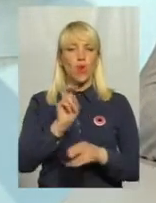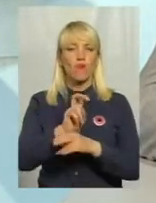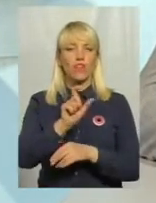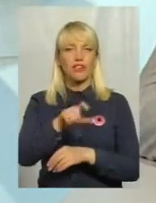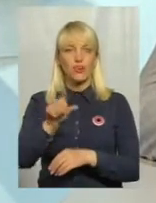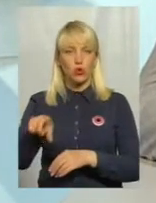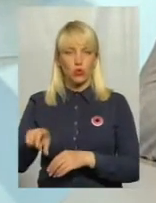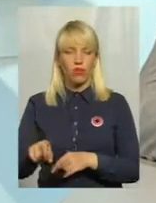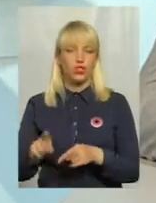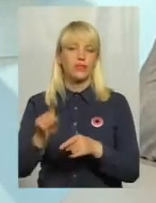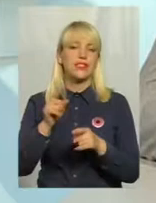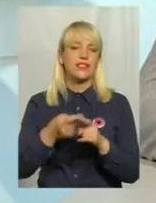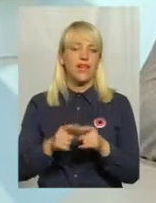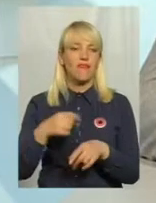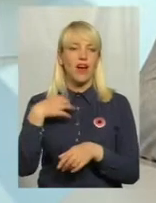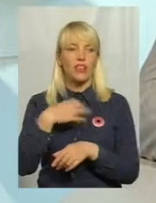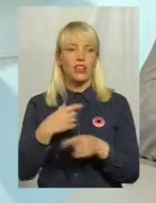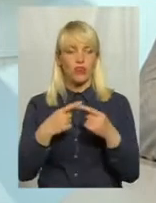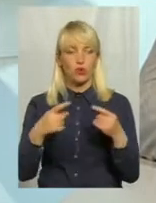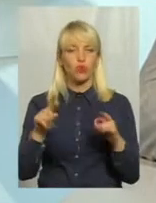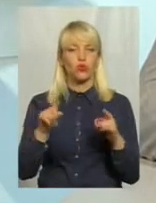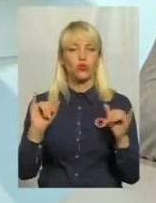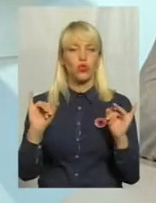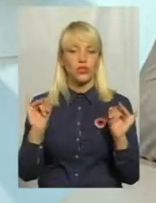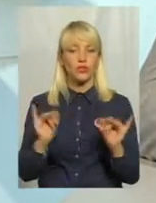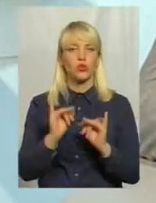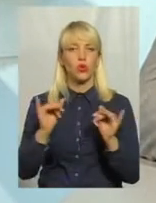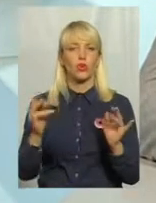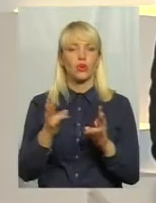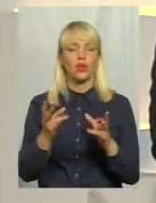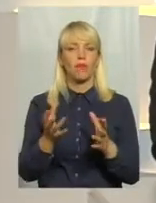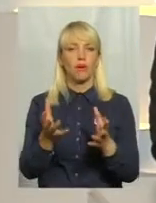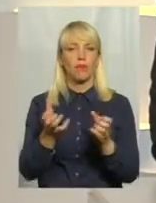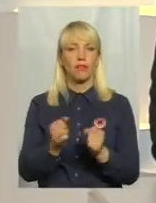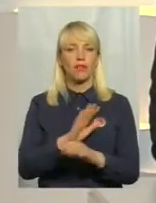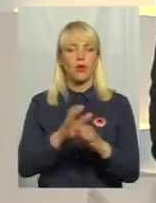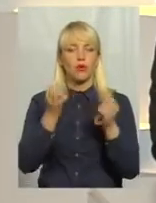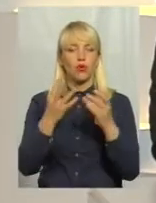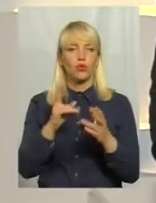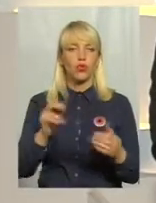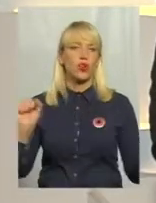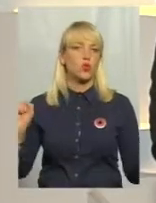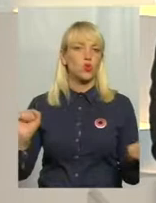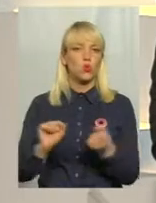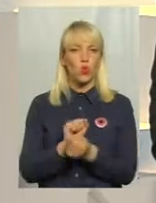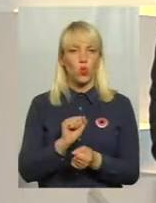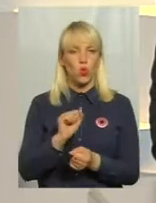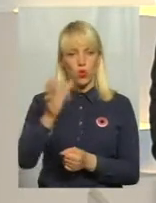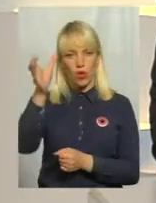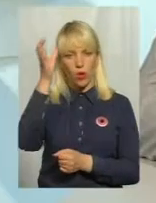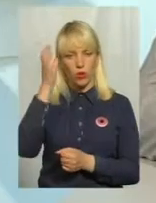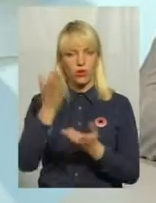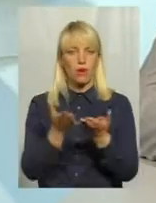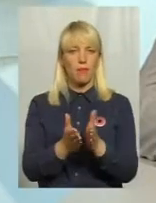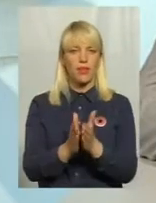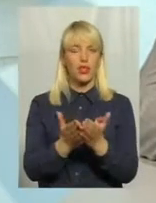елемент, тому що історію необхідно сприймати не просто як суху науку в підручнику з історії України,